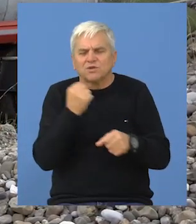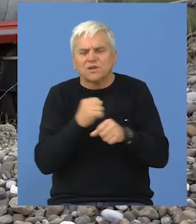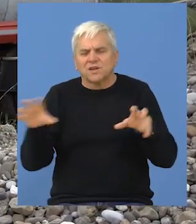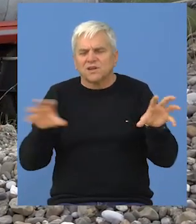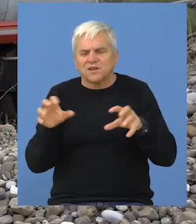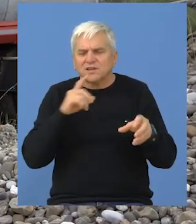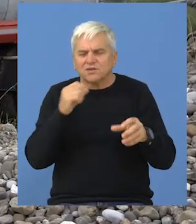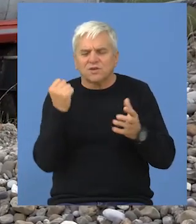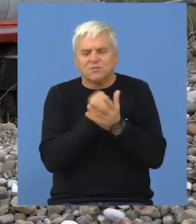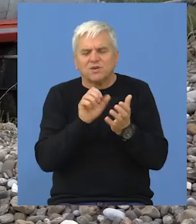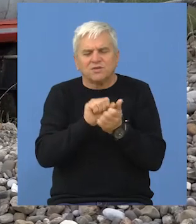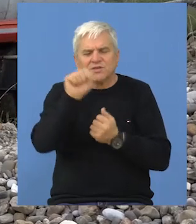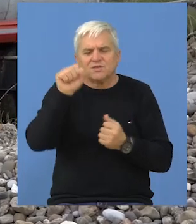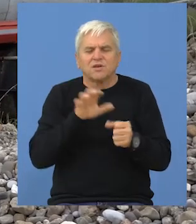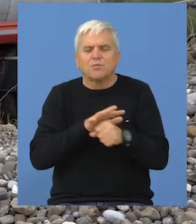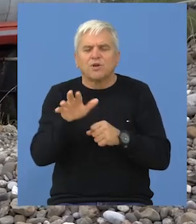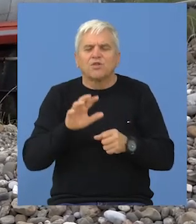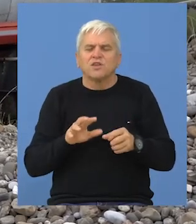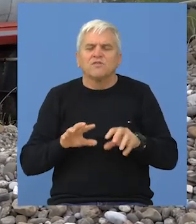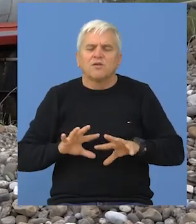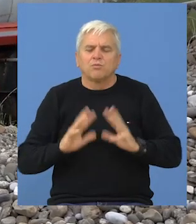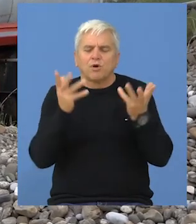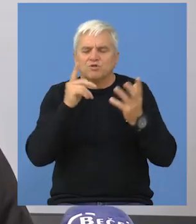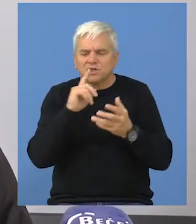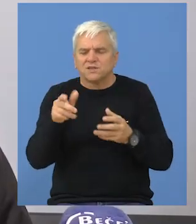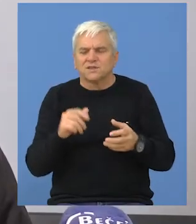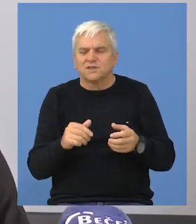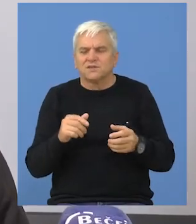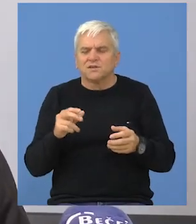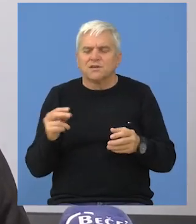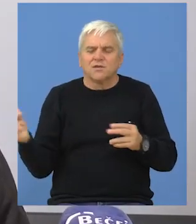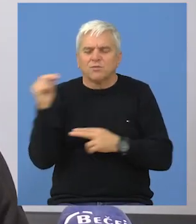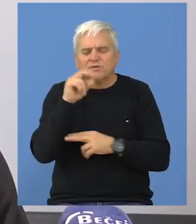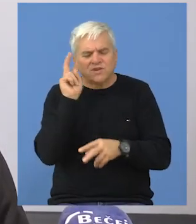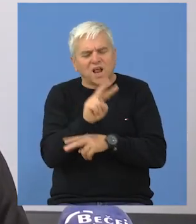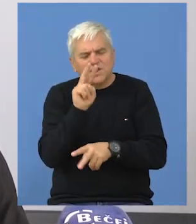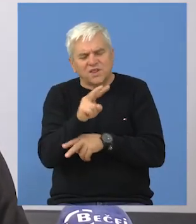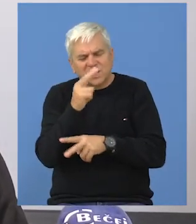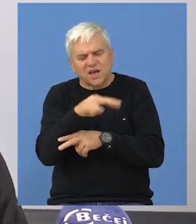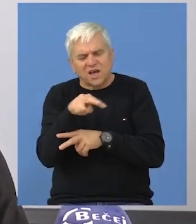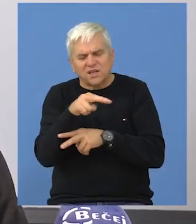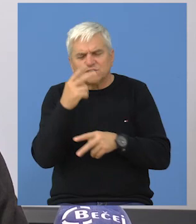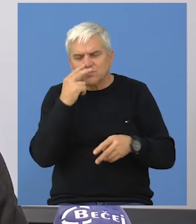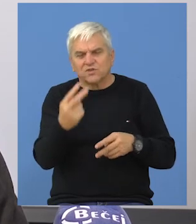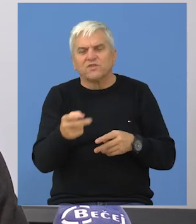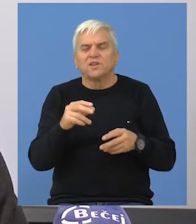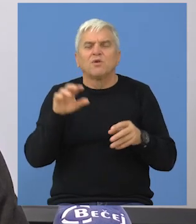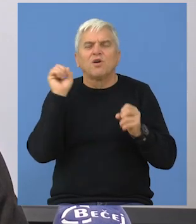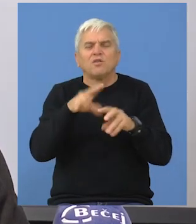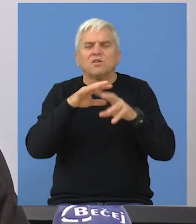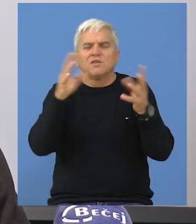čine radnici sa sertifikatom protiv požarne zaštite. Pojačan nadzor deponije